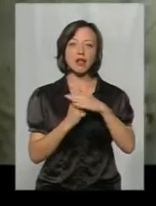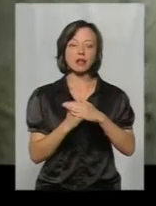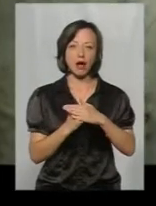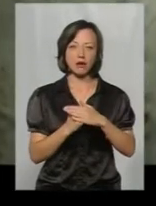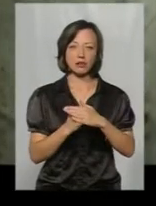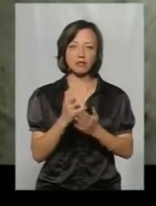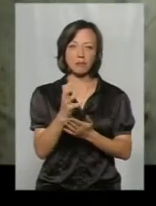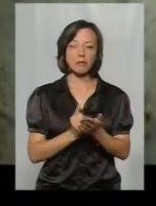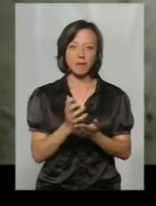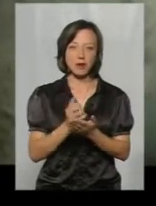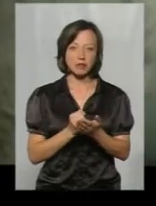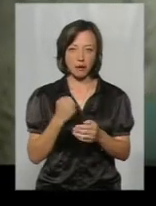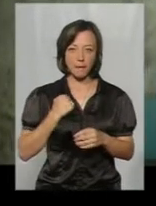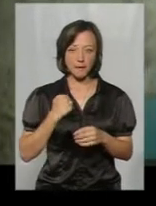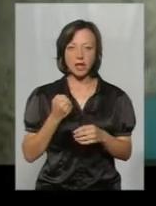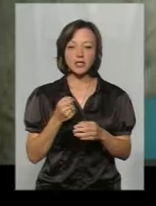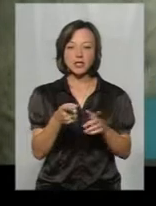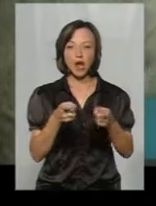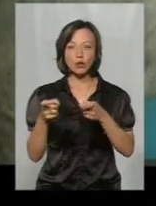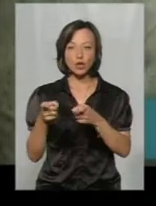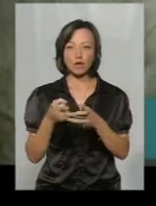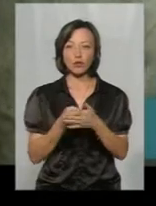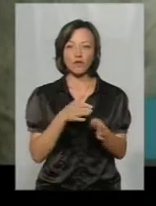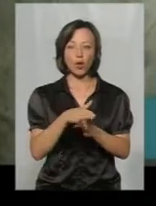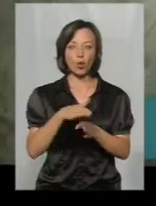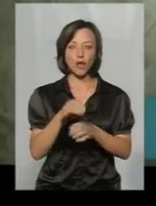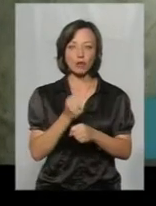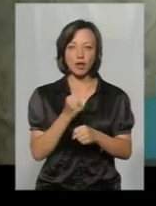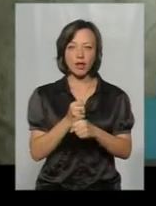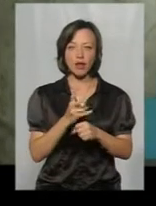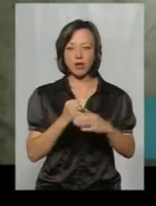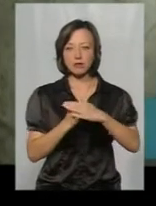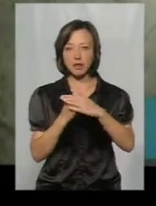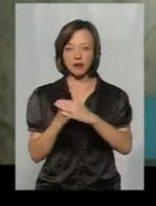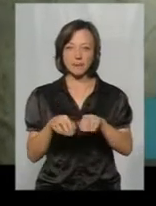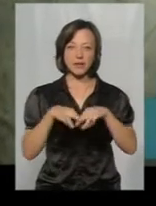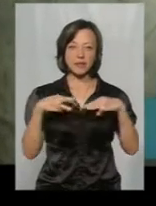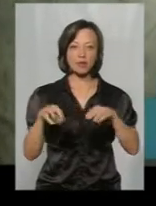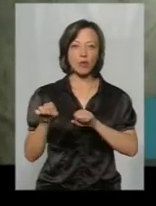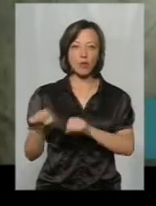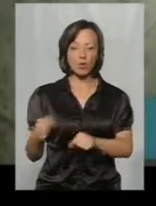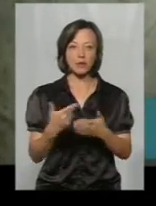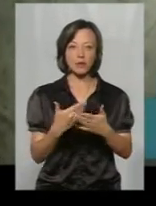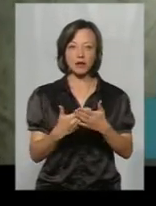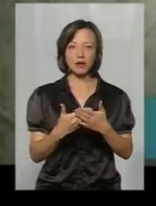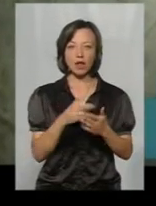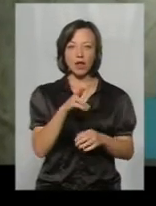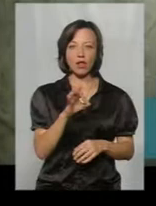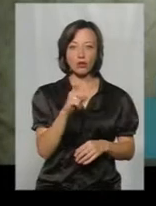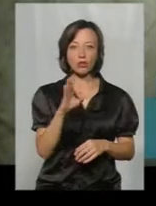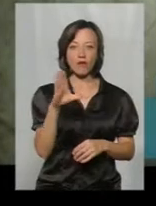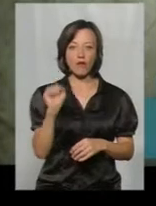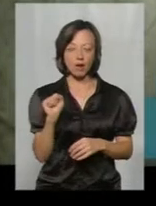Залучалися до виконання робіт на арсеналах Міністерства оборони, наприклад, таких як Лозова,